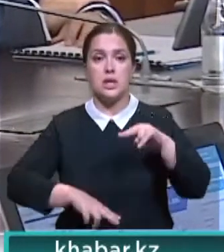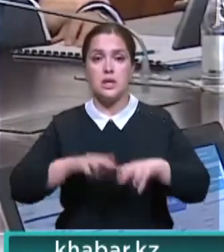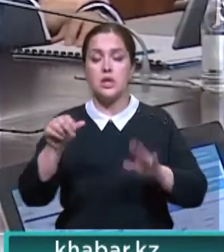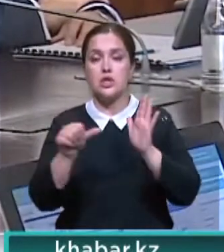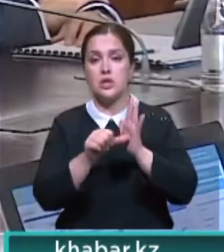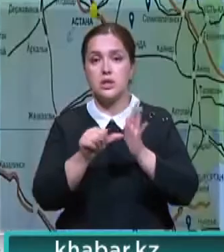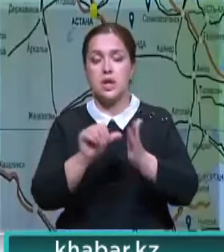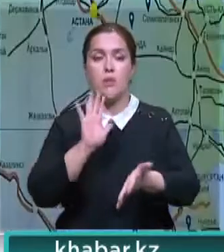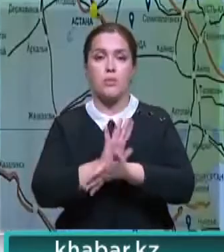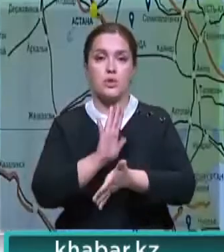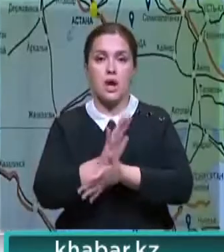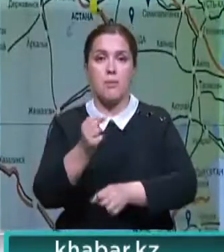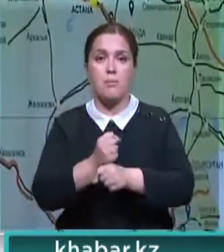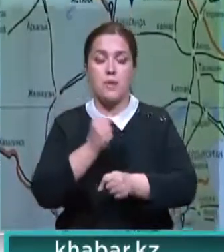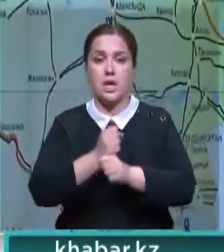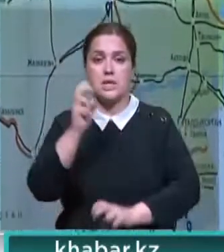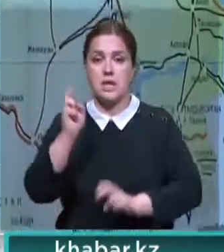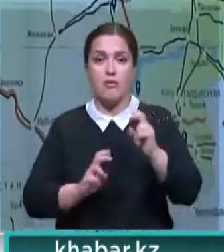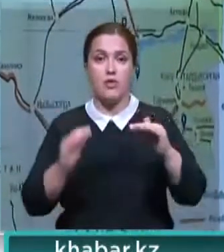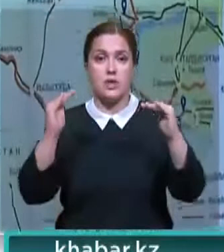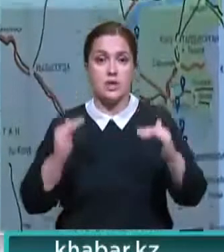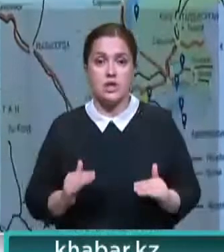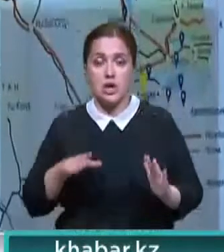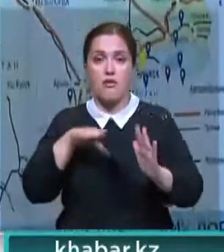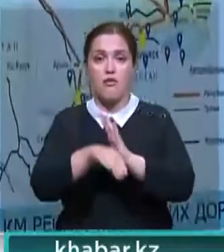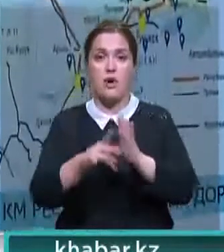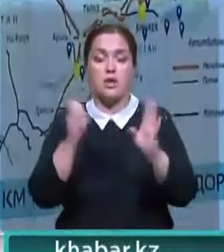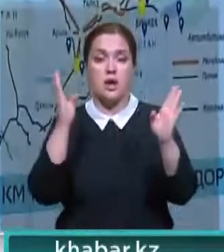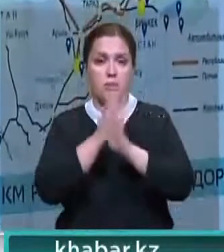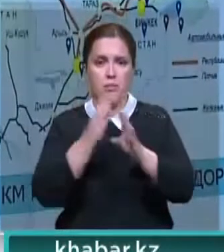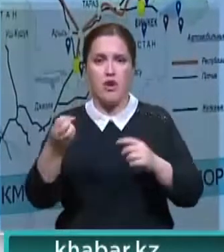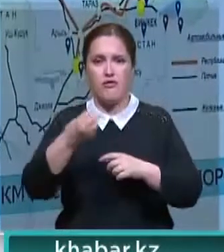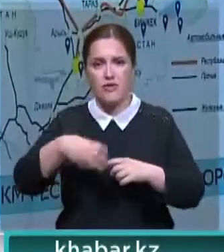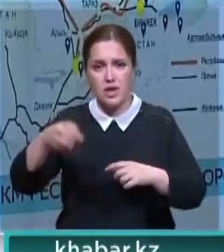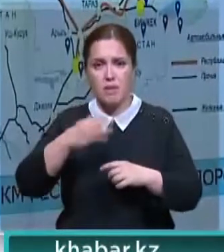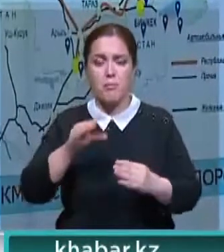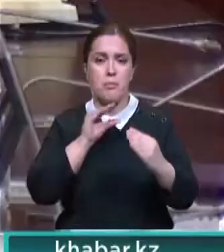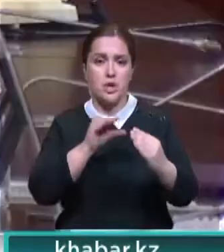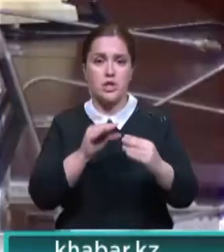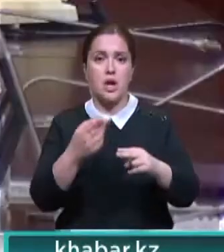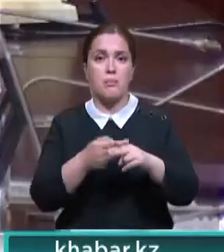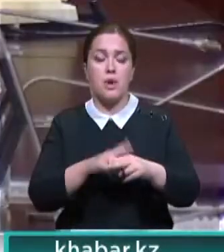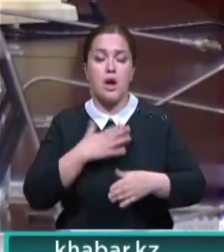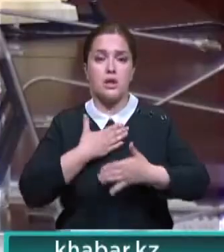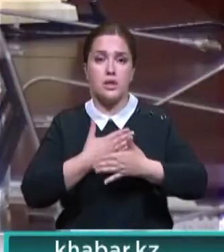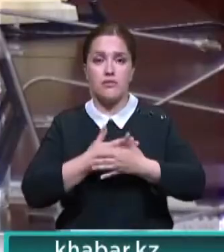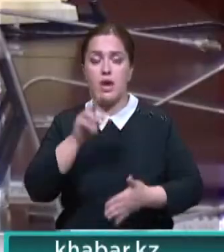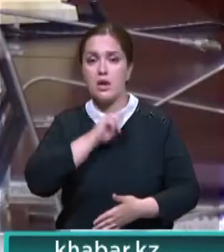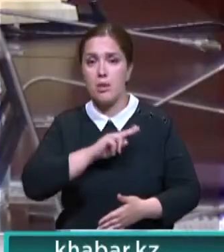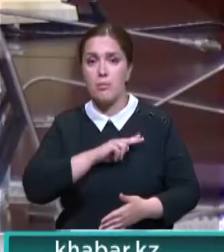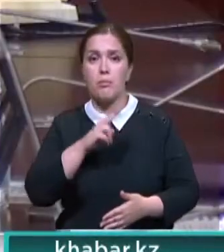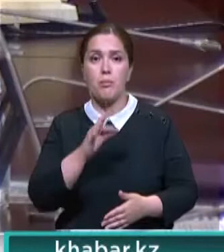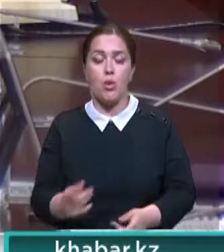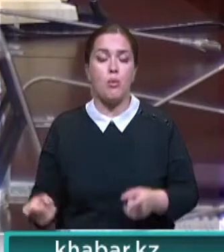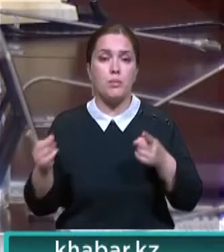мусороперерабатывающих заводов. Для снижения воздействия на атмосферу от выхлопов транспортных средств. Проводится активная работа по переводу